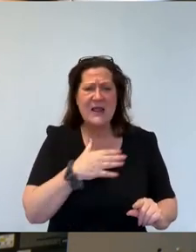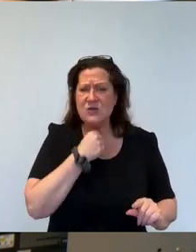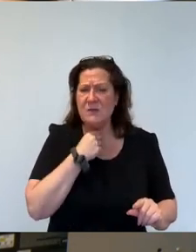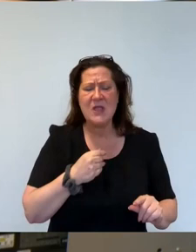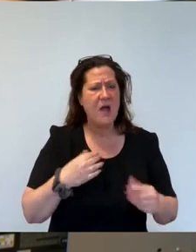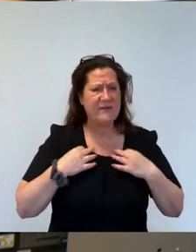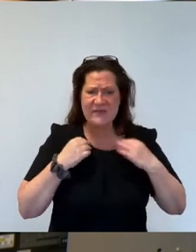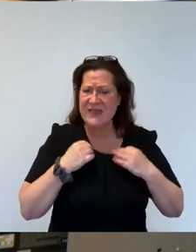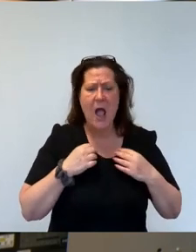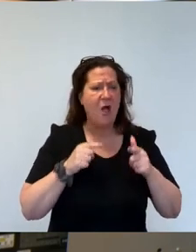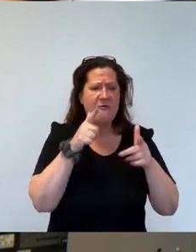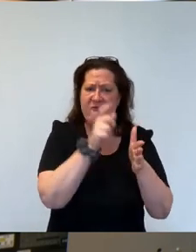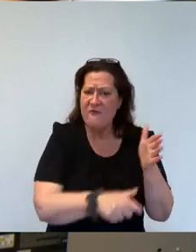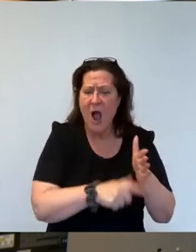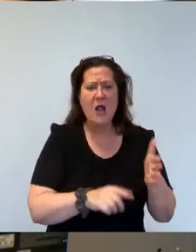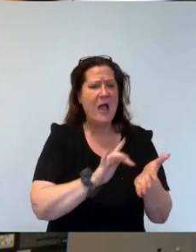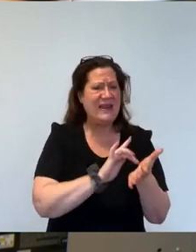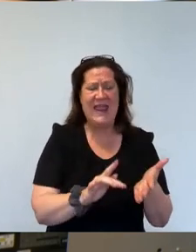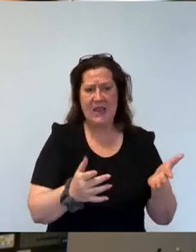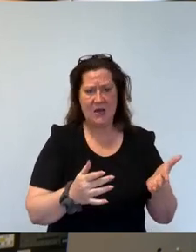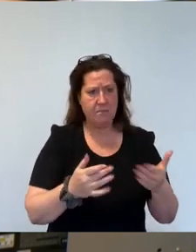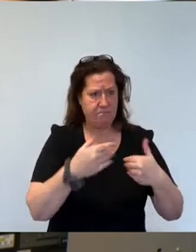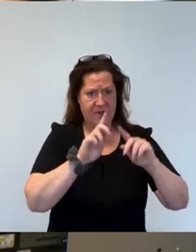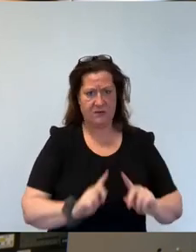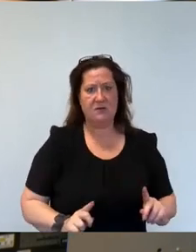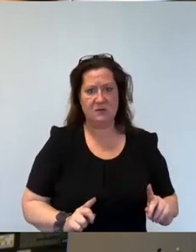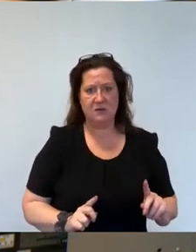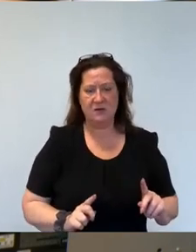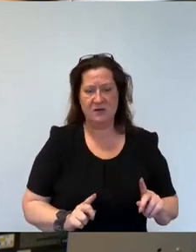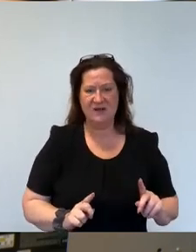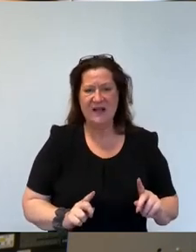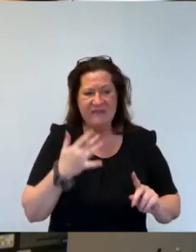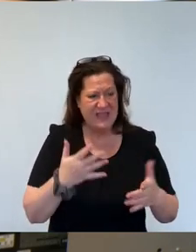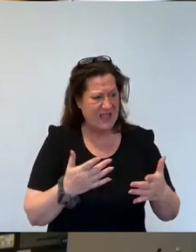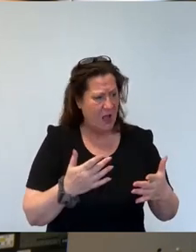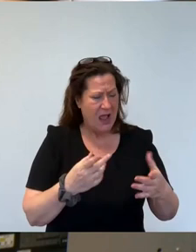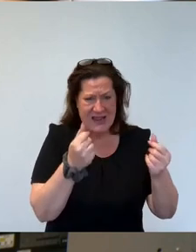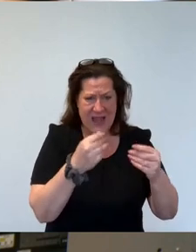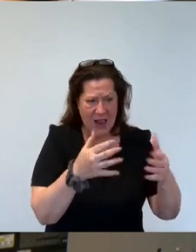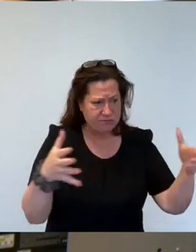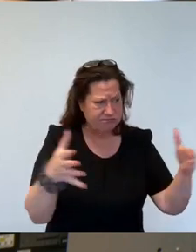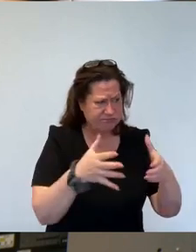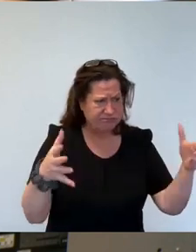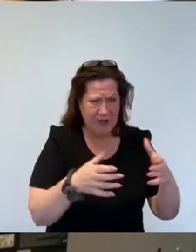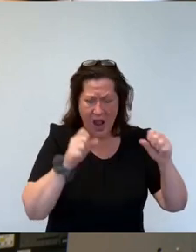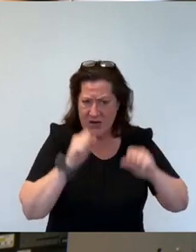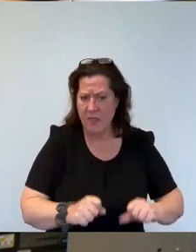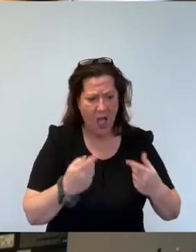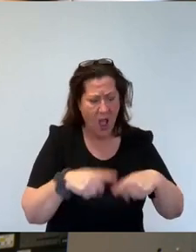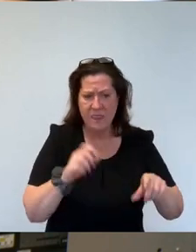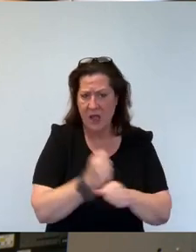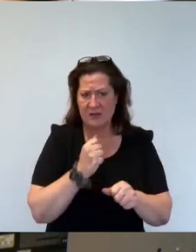Hygieneartikel, was auch immer. Da ist sowieso kaum Spielraum für irgendetwas anderes, außer das absolut